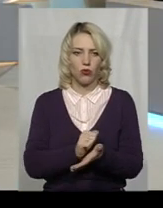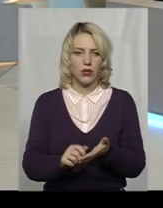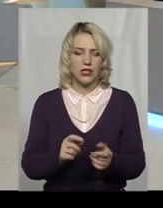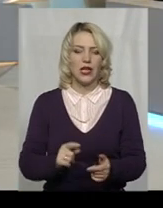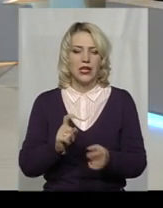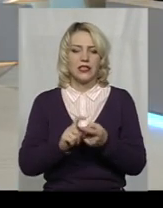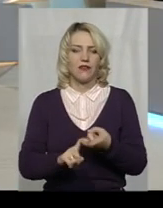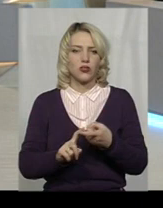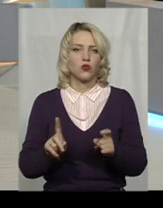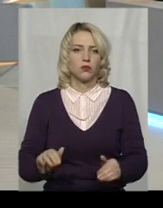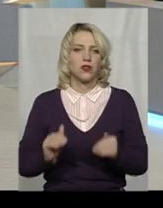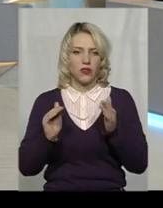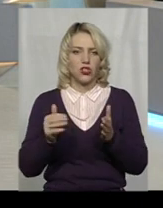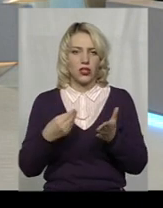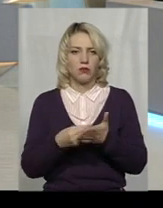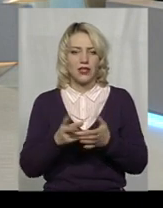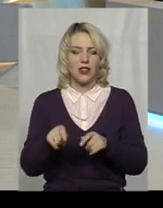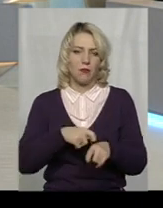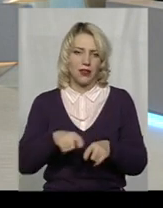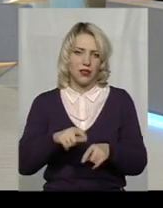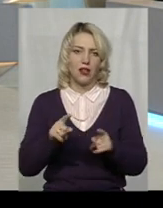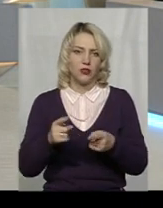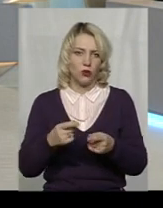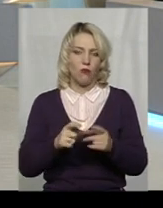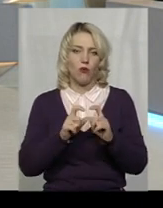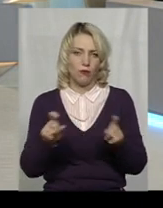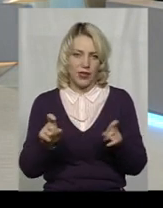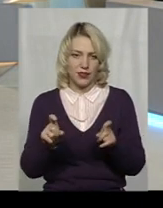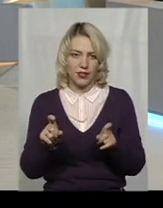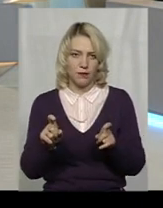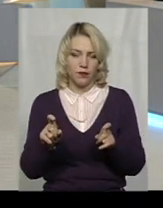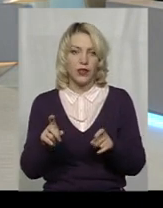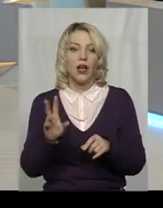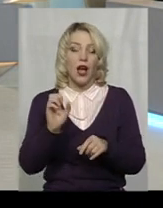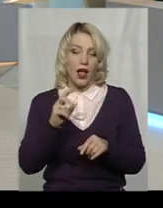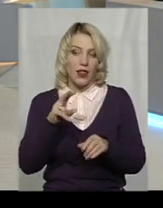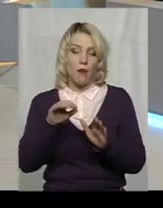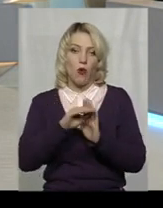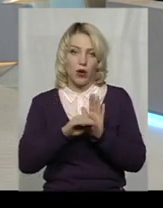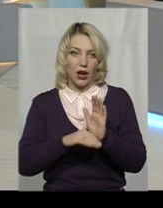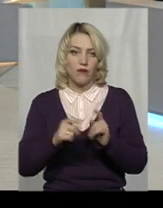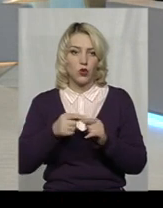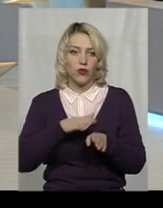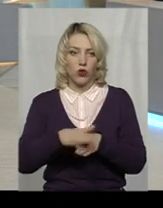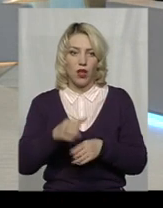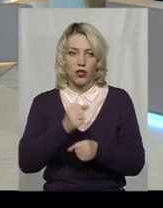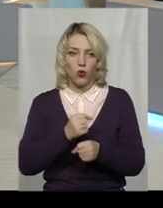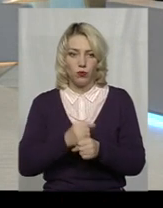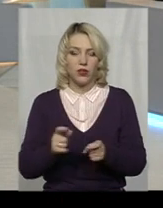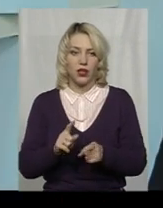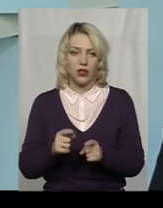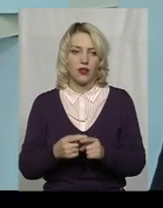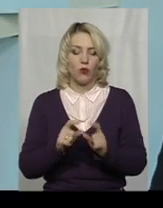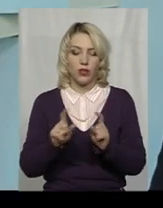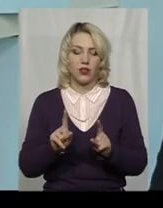підвищенням цін на матеріали, тому об'єкти, але по графіку, скажімо, виконання робіт, об'єкти здаються,